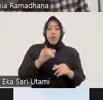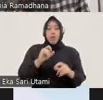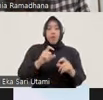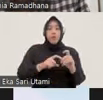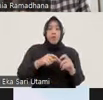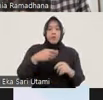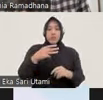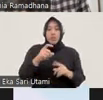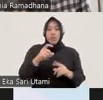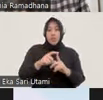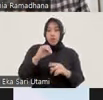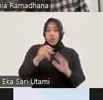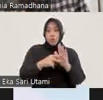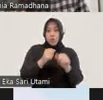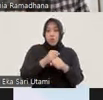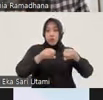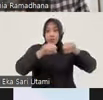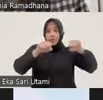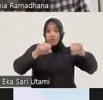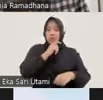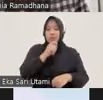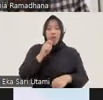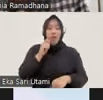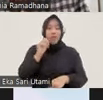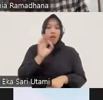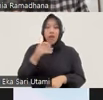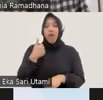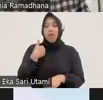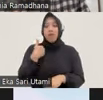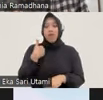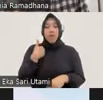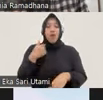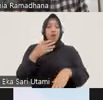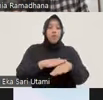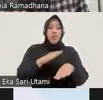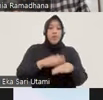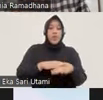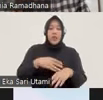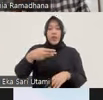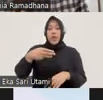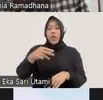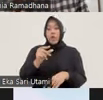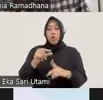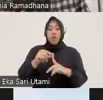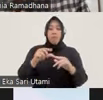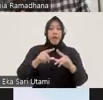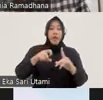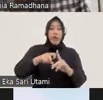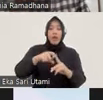sejawatnya itu tidak ada di kepolisian. Budaya ewupakewuh yang justru ada, budaya yang